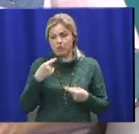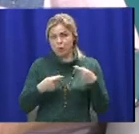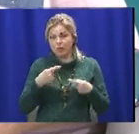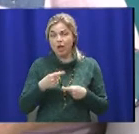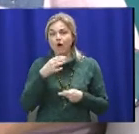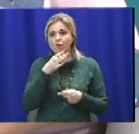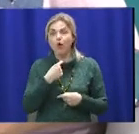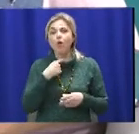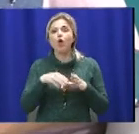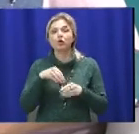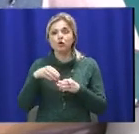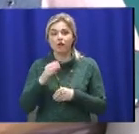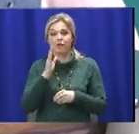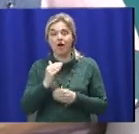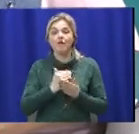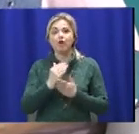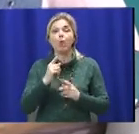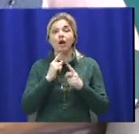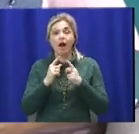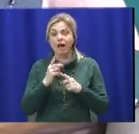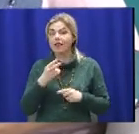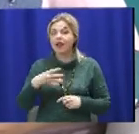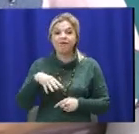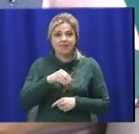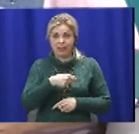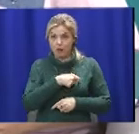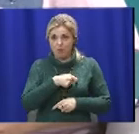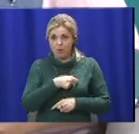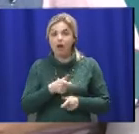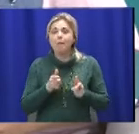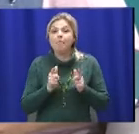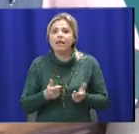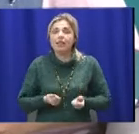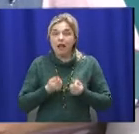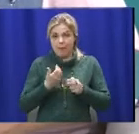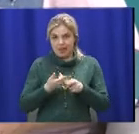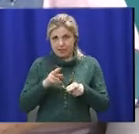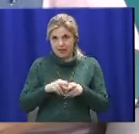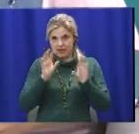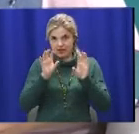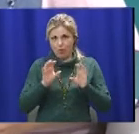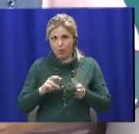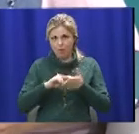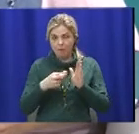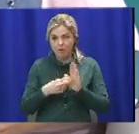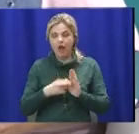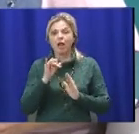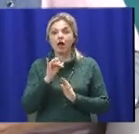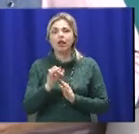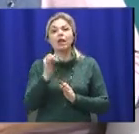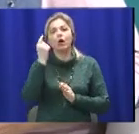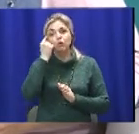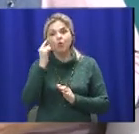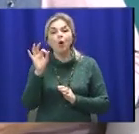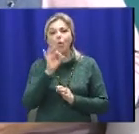Під час голосування у Верховній Раді не всі депутати підтримали цей законопроект, апелюючи до думки виборців,